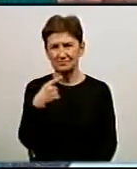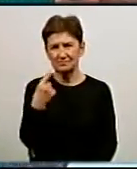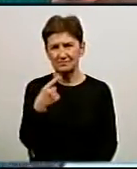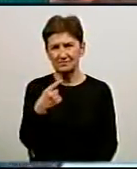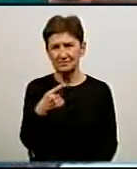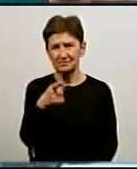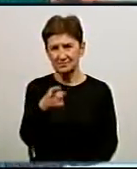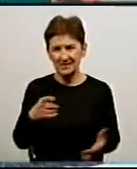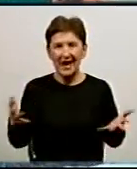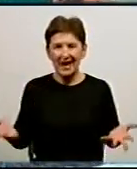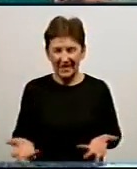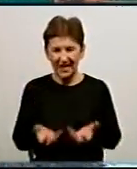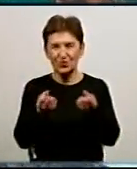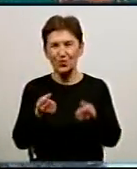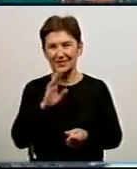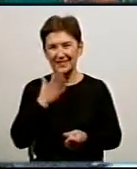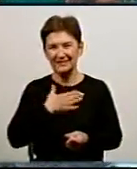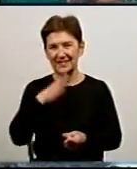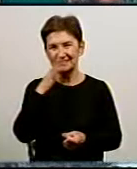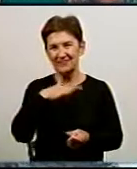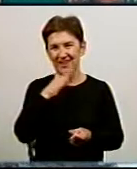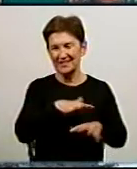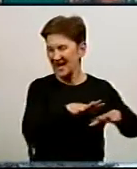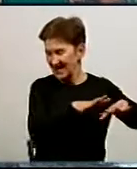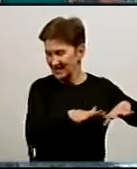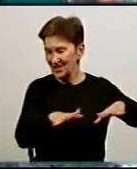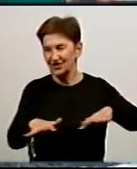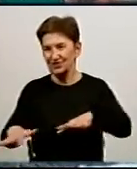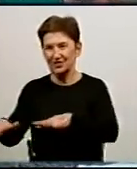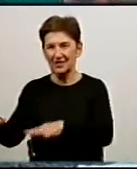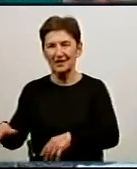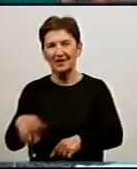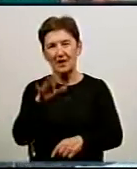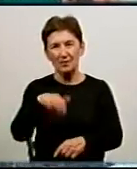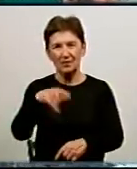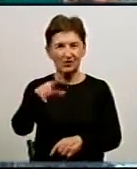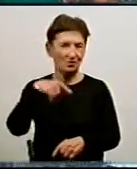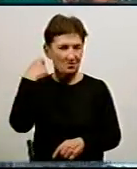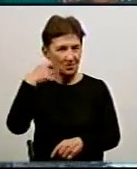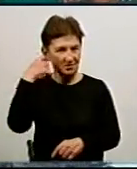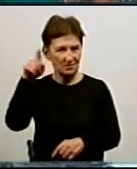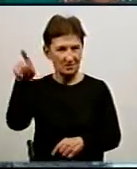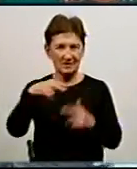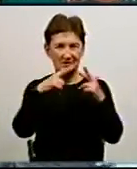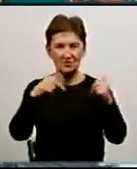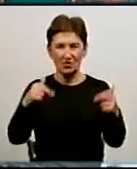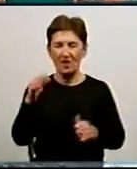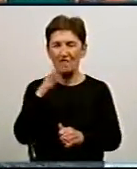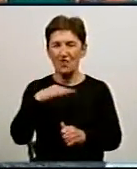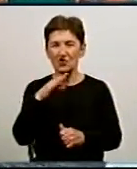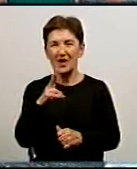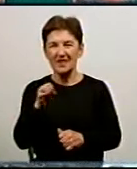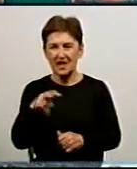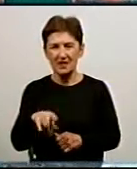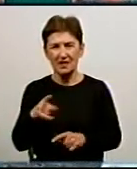рятувальники, рятуйте нас, у нас вода тече по вулиці. Вони позвонили у цей Дніпроводоканал, там